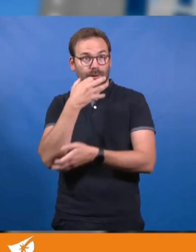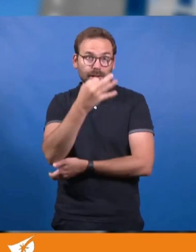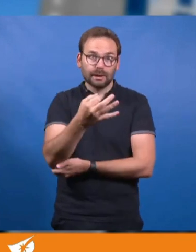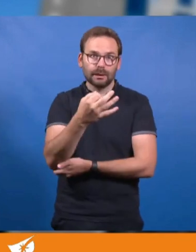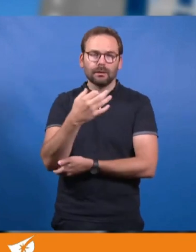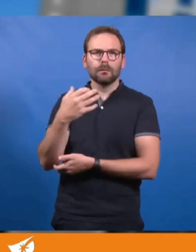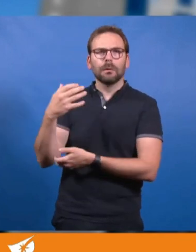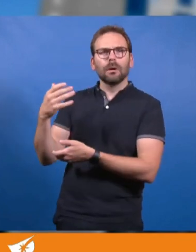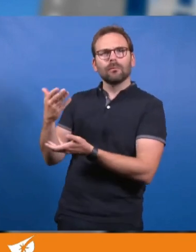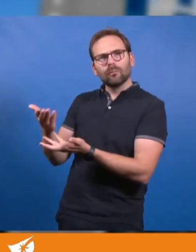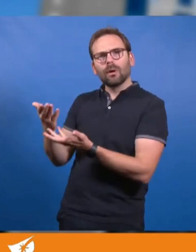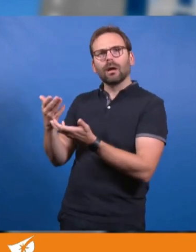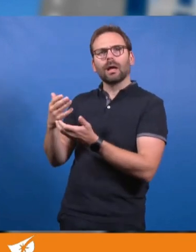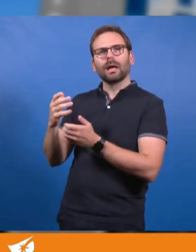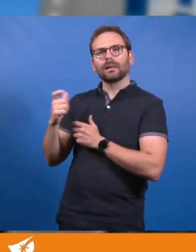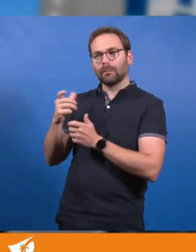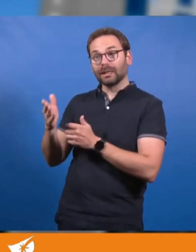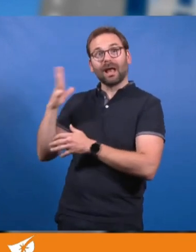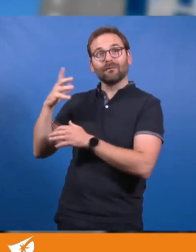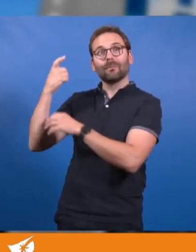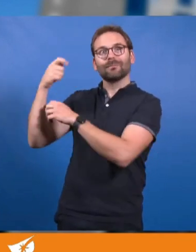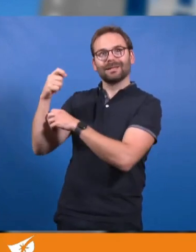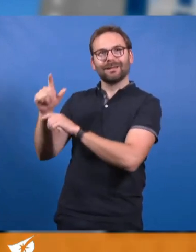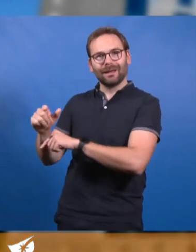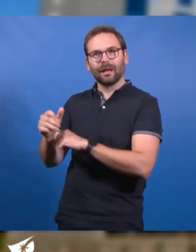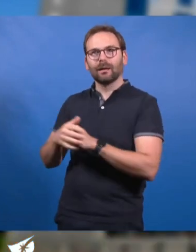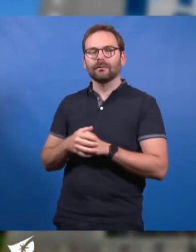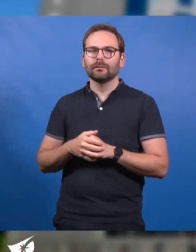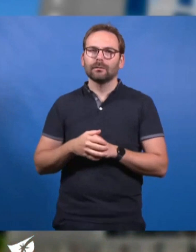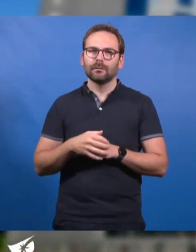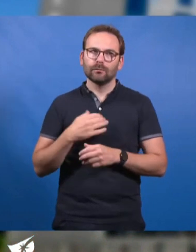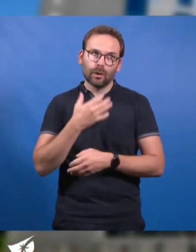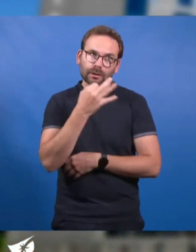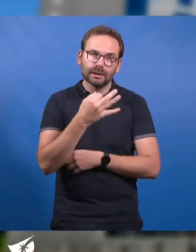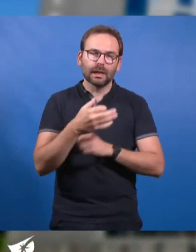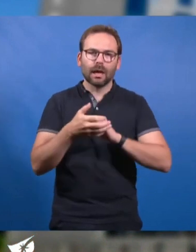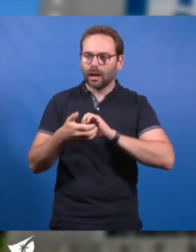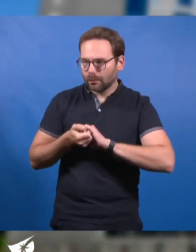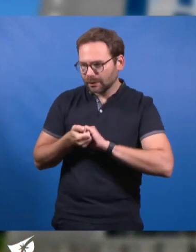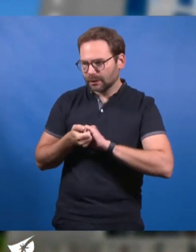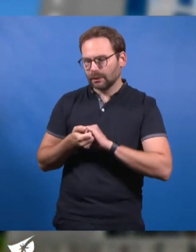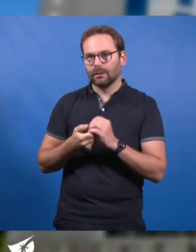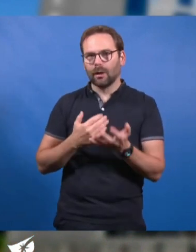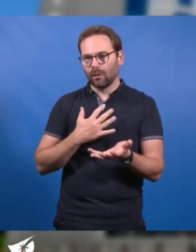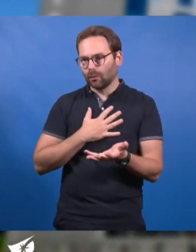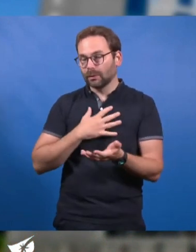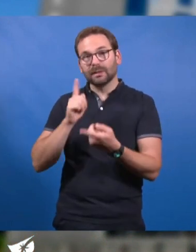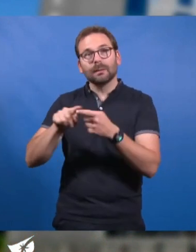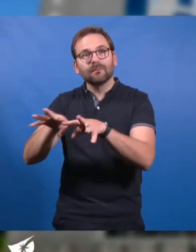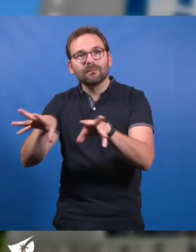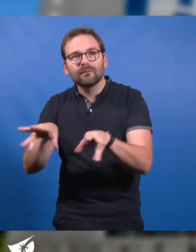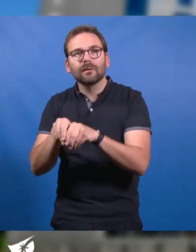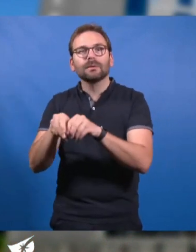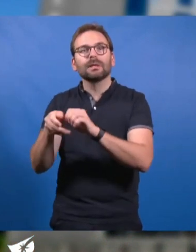a présidé avant moi, de rappeler une nouvelle fois l'amitié, la compassion que nous adressons à son entourage